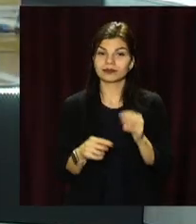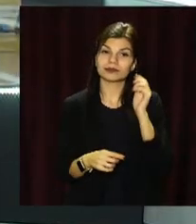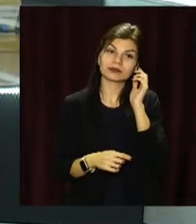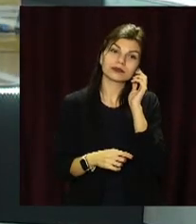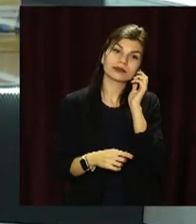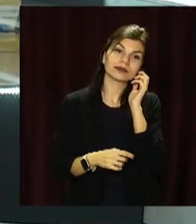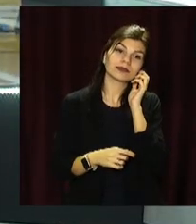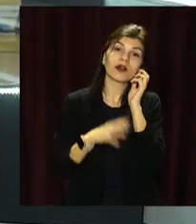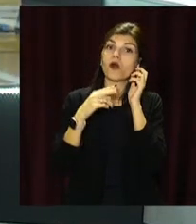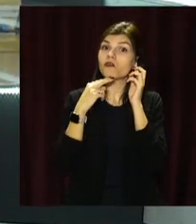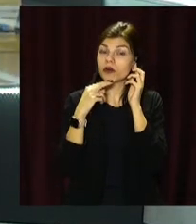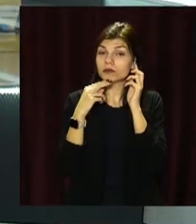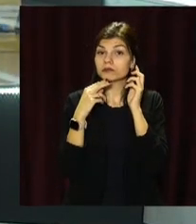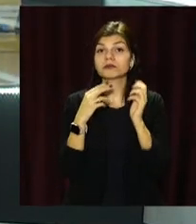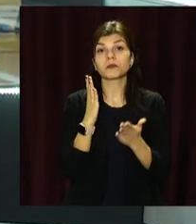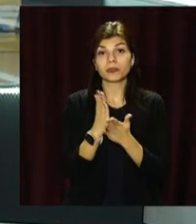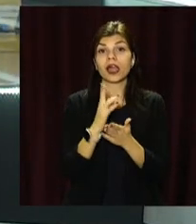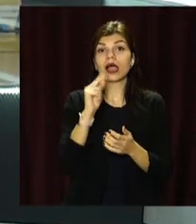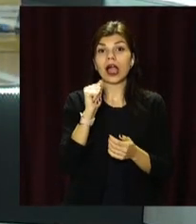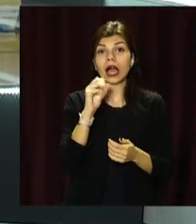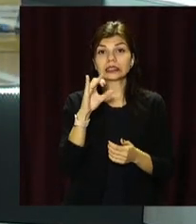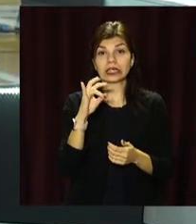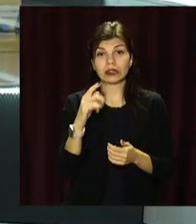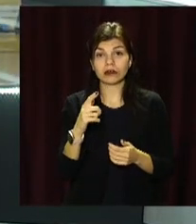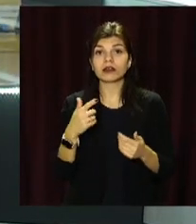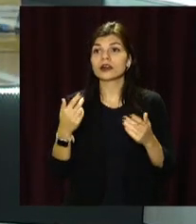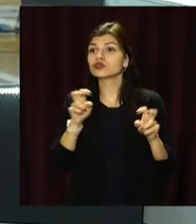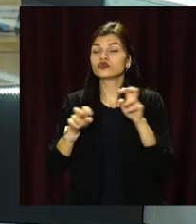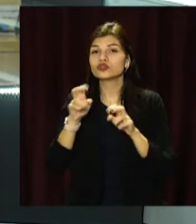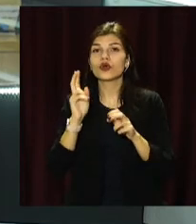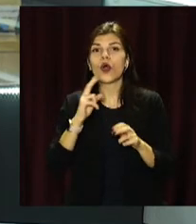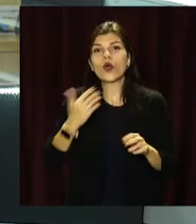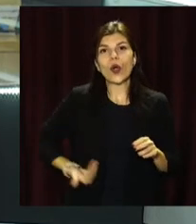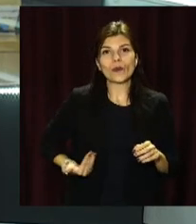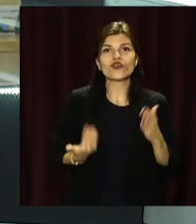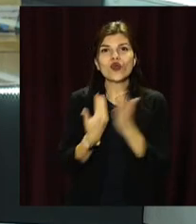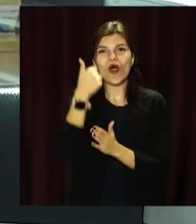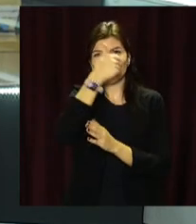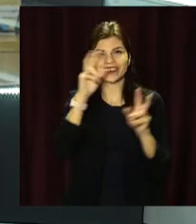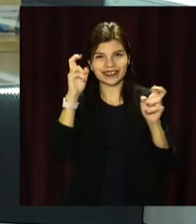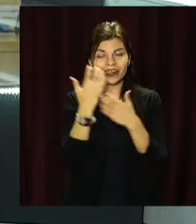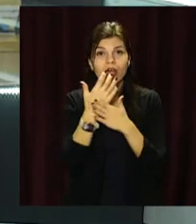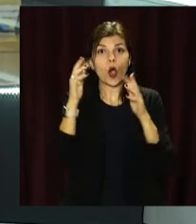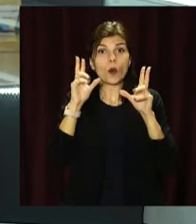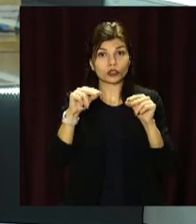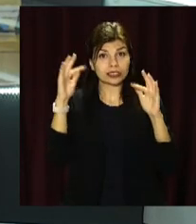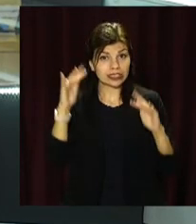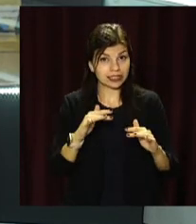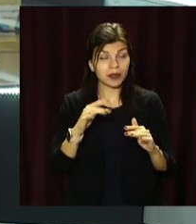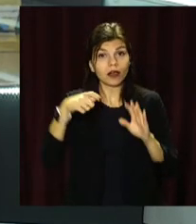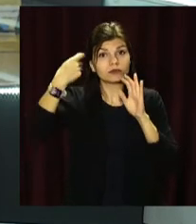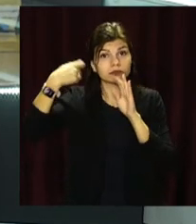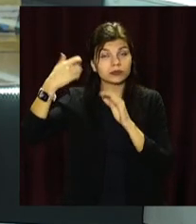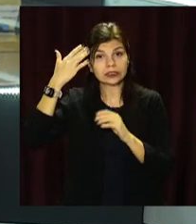Увага, кастинг. У Дніпрі шукають виконавців головних ролей у комедії «На Новий рік обіцяють сніг». Нагадаємо, зйомки